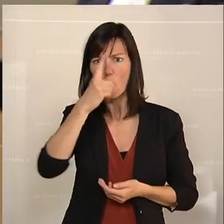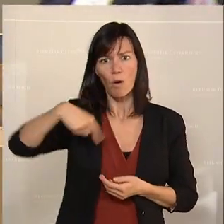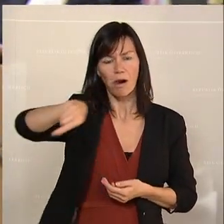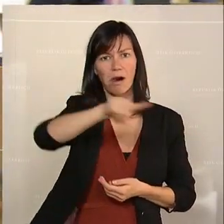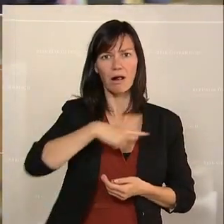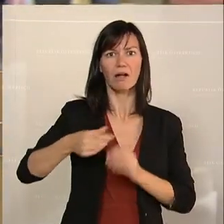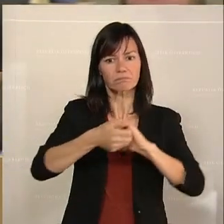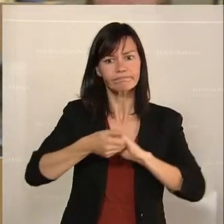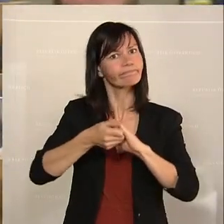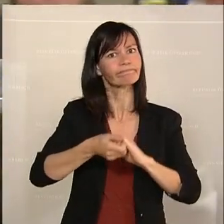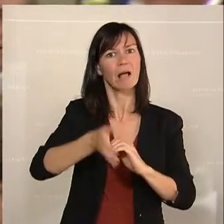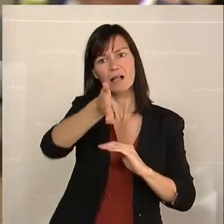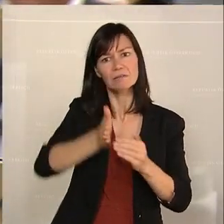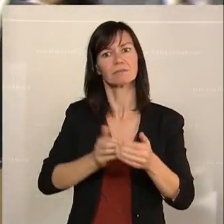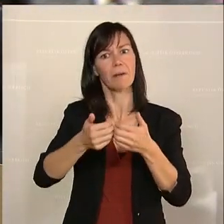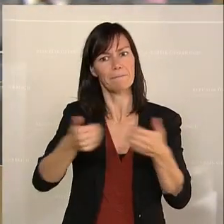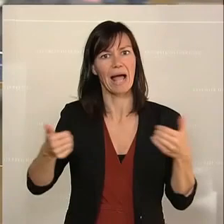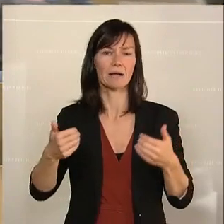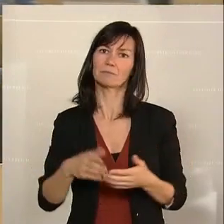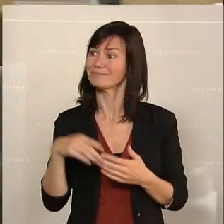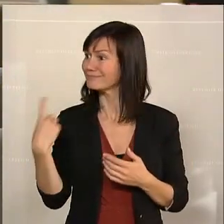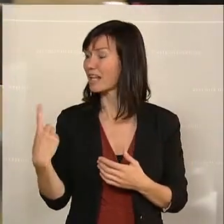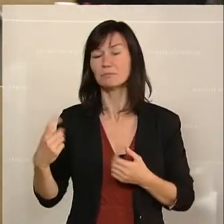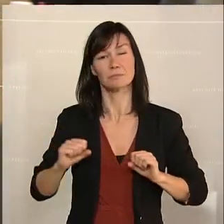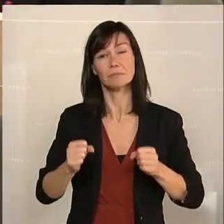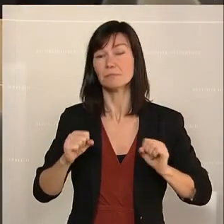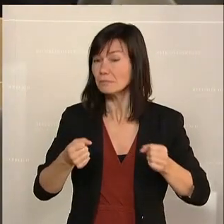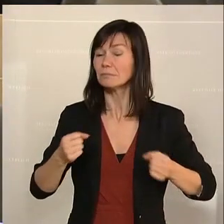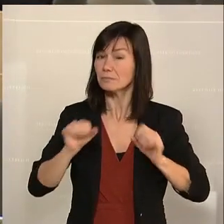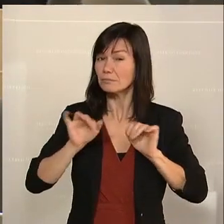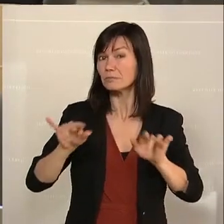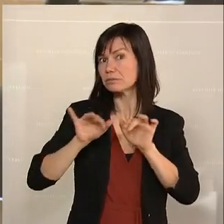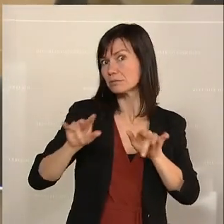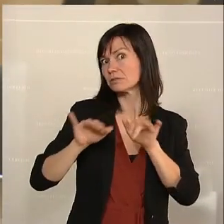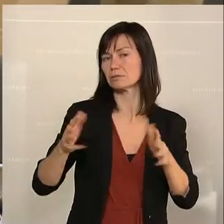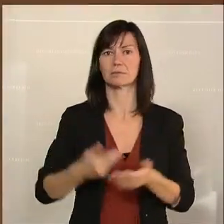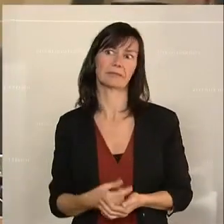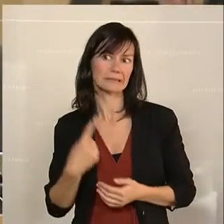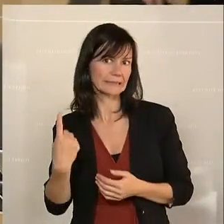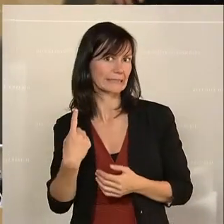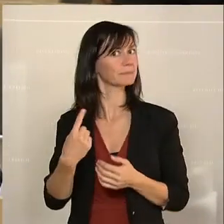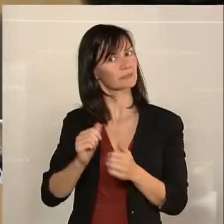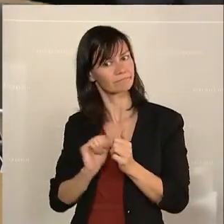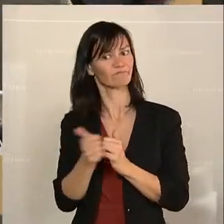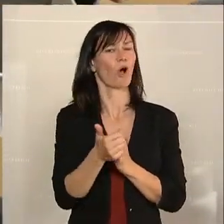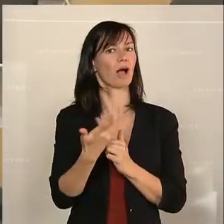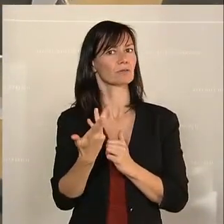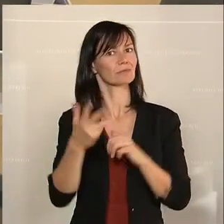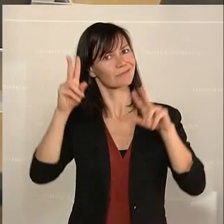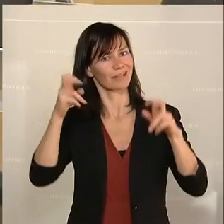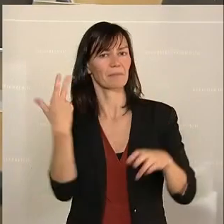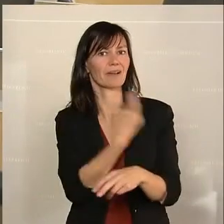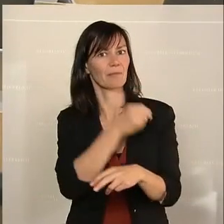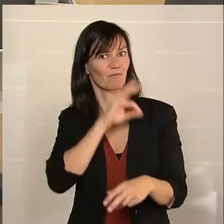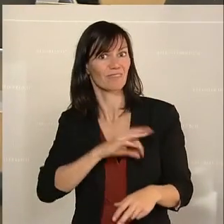hineingebracht. Da haben Sie mitgemacht bis zum Schluss und Sie waren in erster Reihe dabei bei dieser Einführung der Impfpflicht.